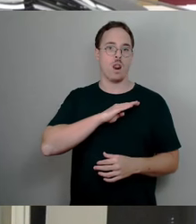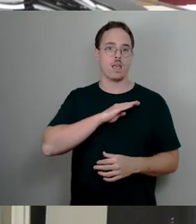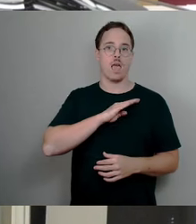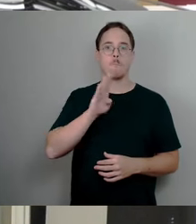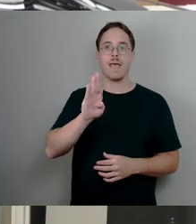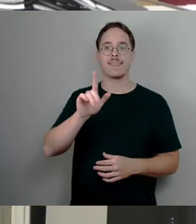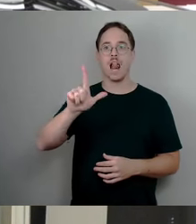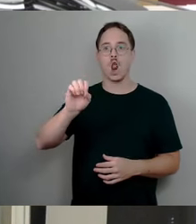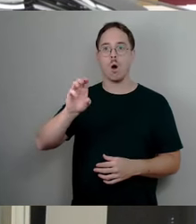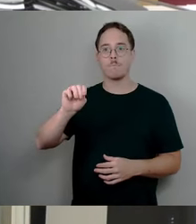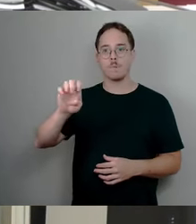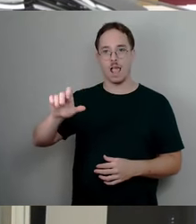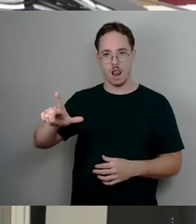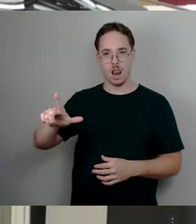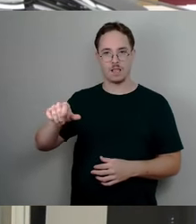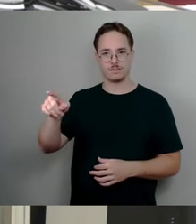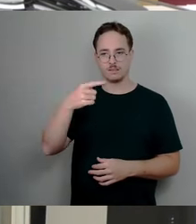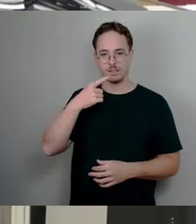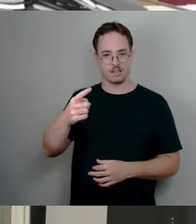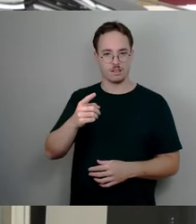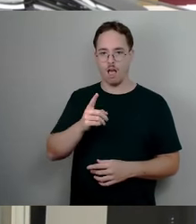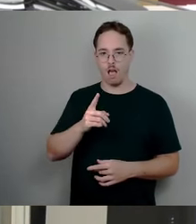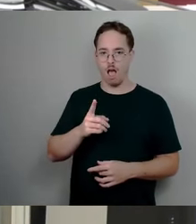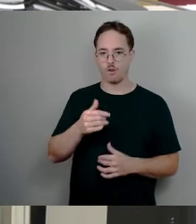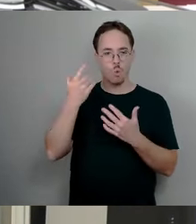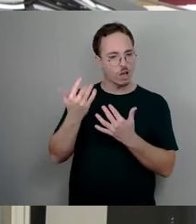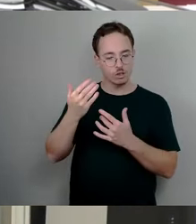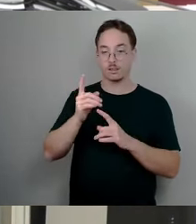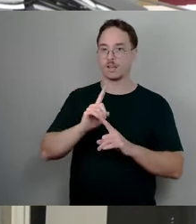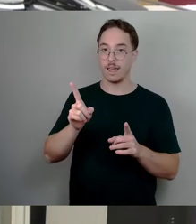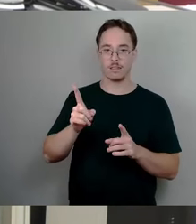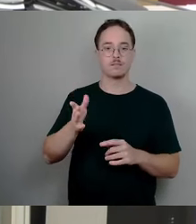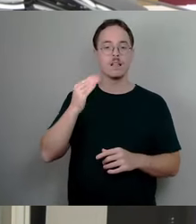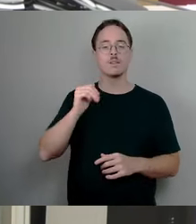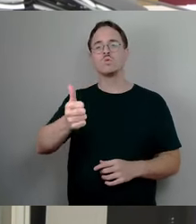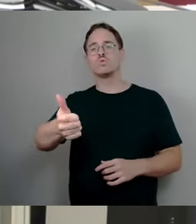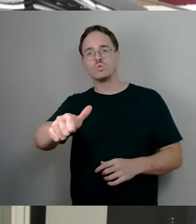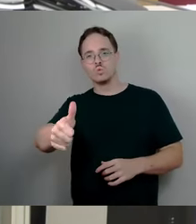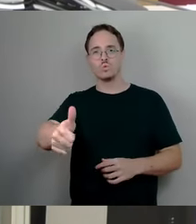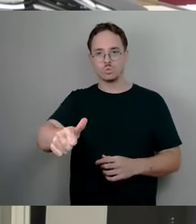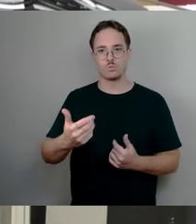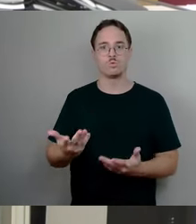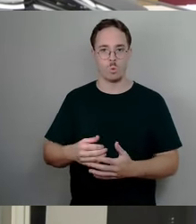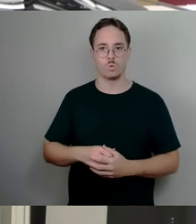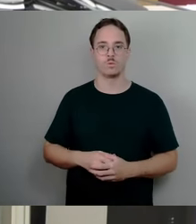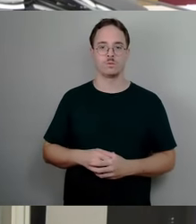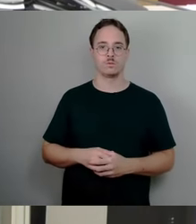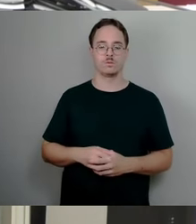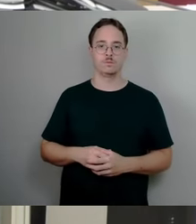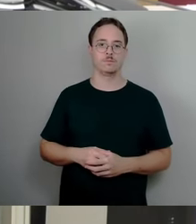es war damals eine Annahme. Und wir haben gesagt, okay, es soll weiterhin ganz klar Umsetzung des